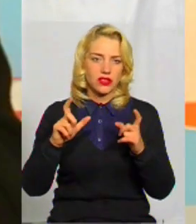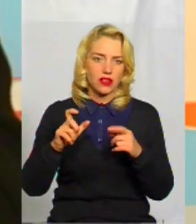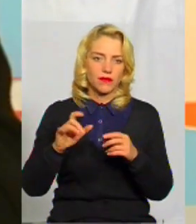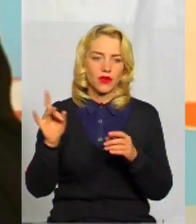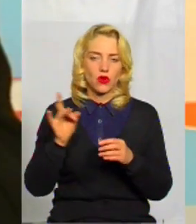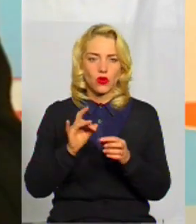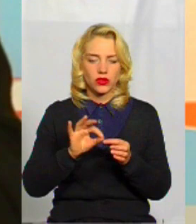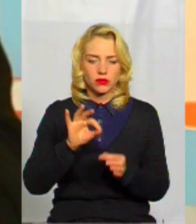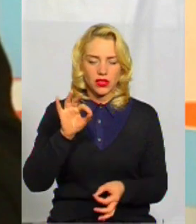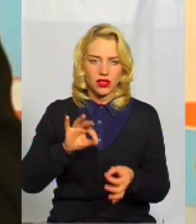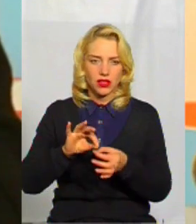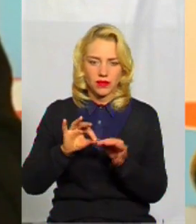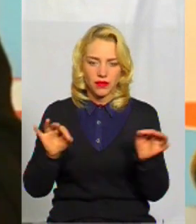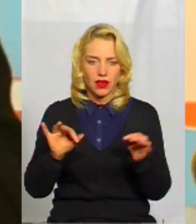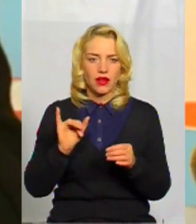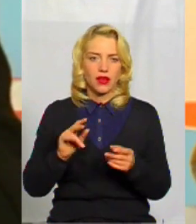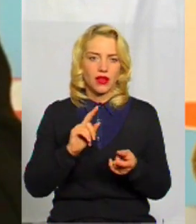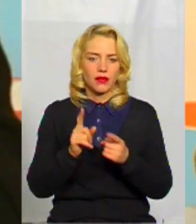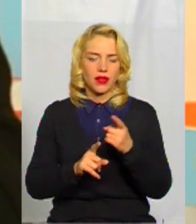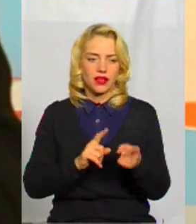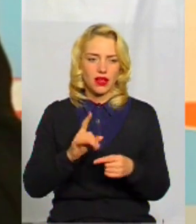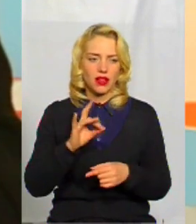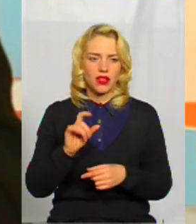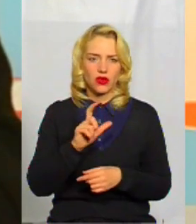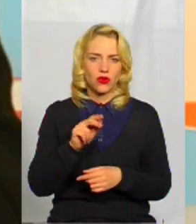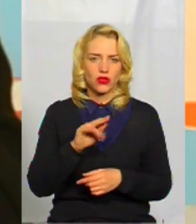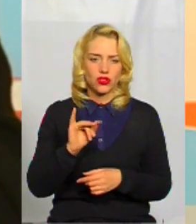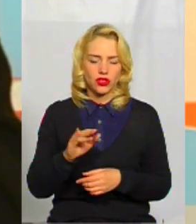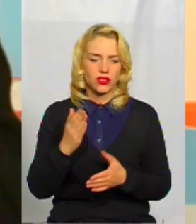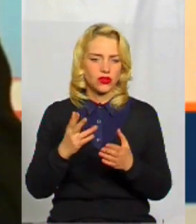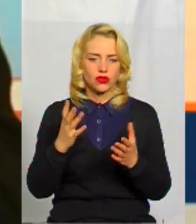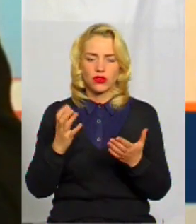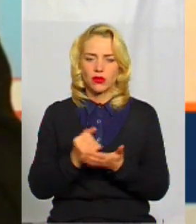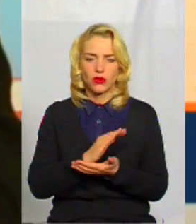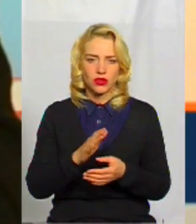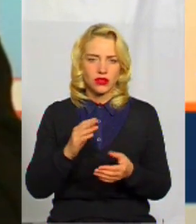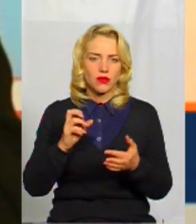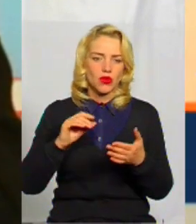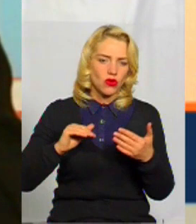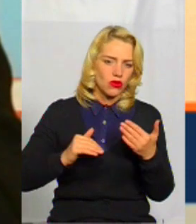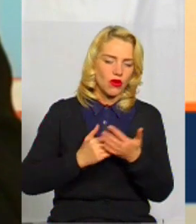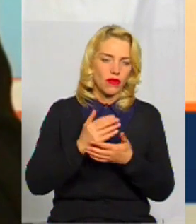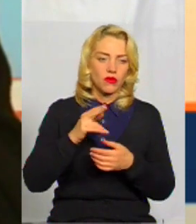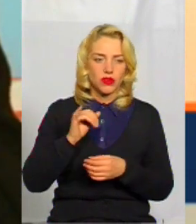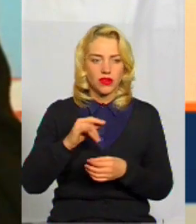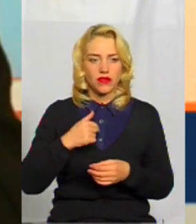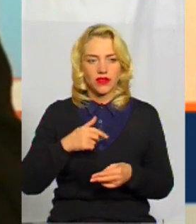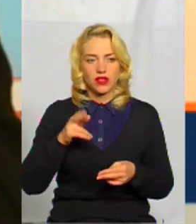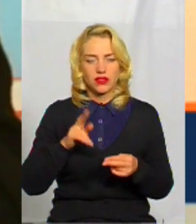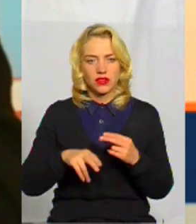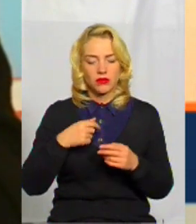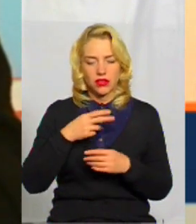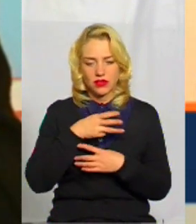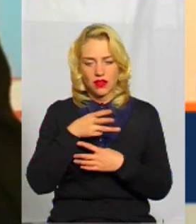вимірювали розміри, міняли розчини. Якщо щось не вийде, ми по-новому починали вирощувати. А потім, в кінці кінців, ми зняли